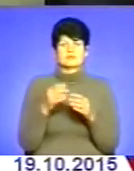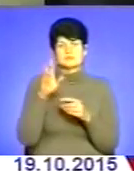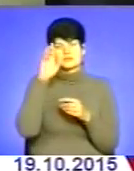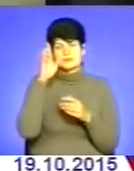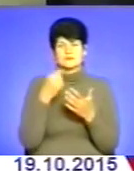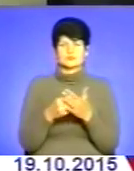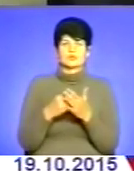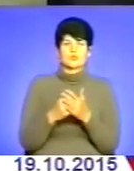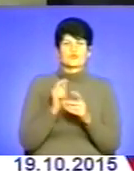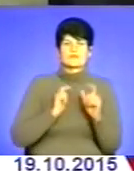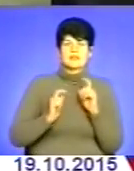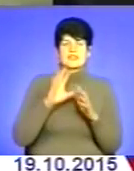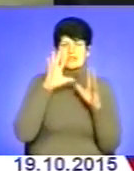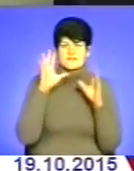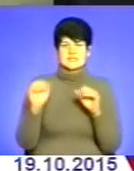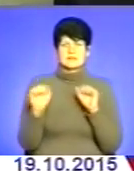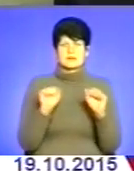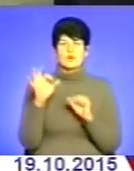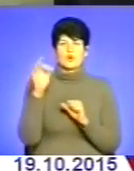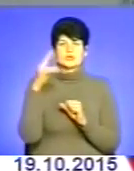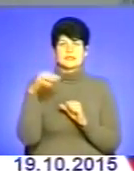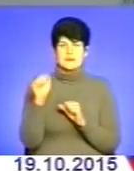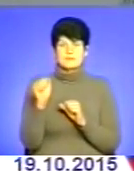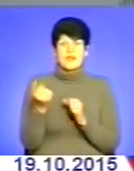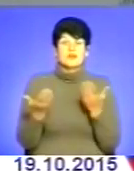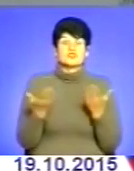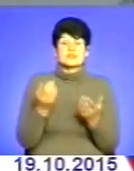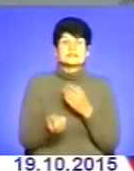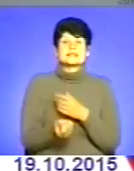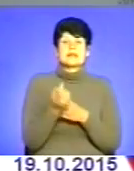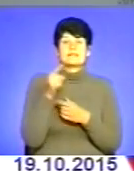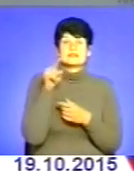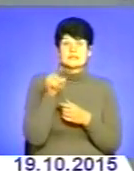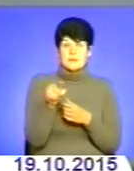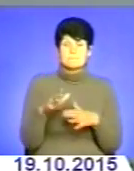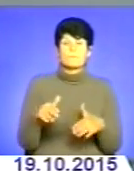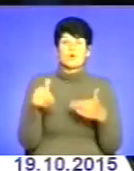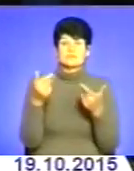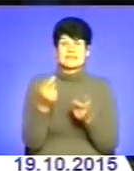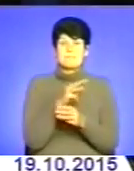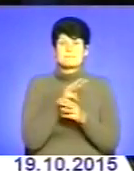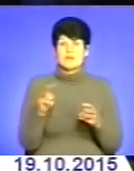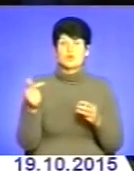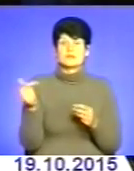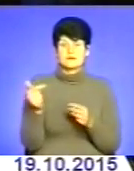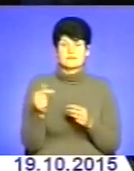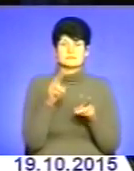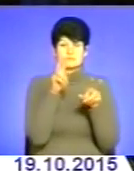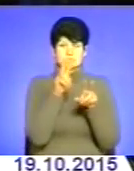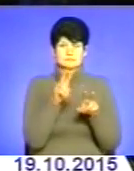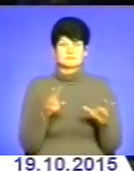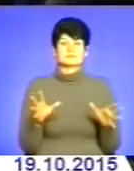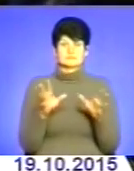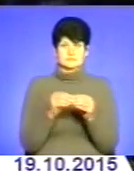установи та майже всі департаменти ОДА Та чи з'являться там грошовиті пропозиції на мільйони гривень, всіткуватимемо